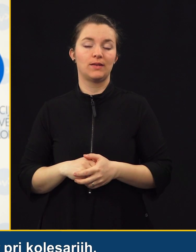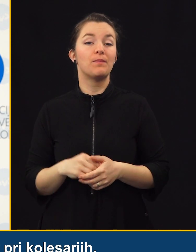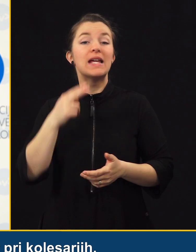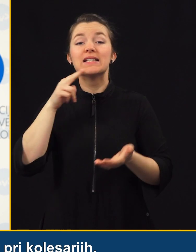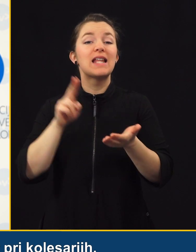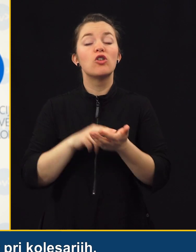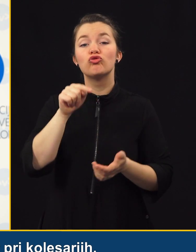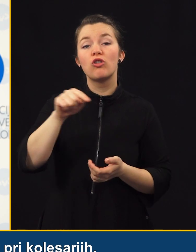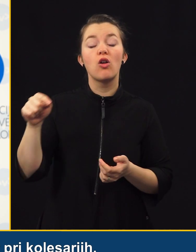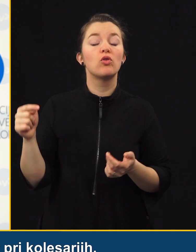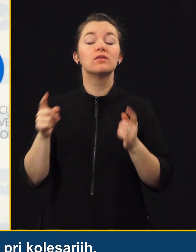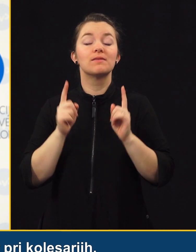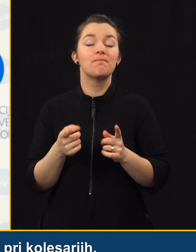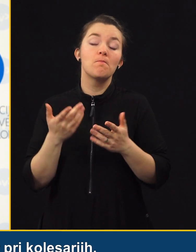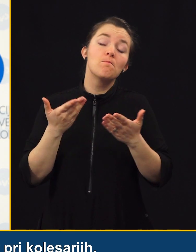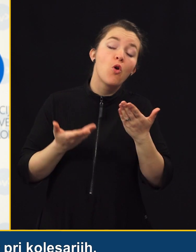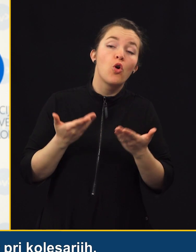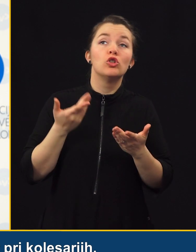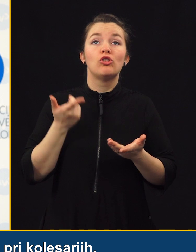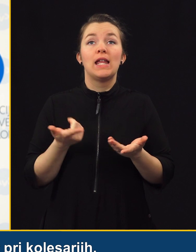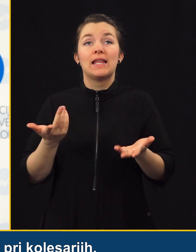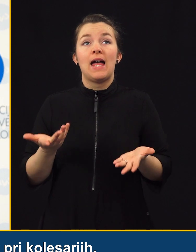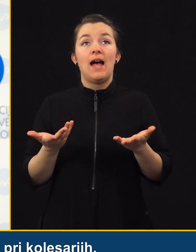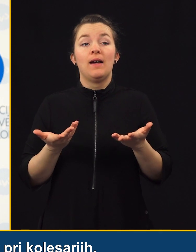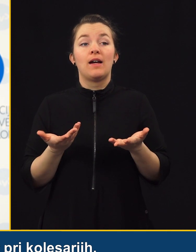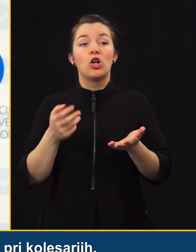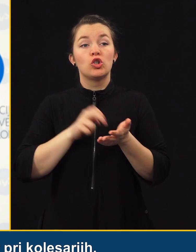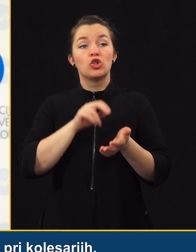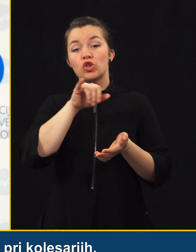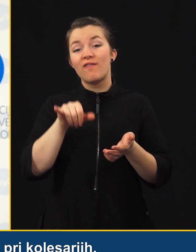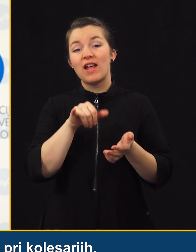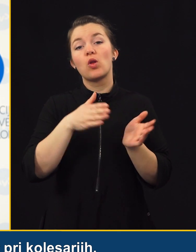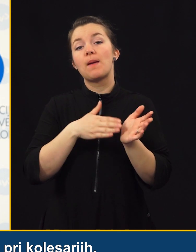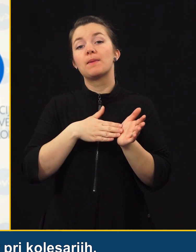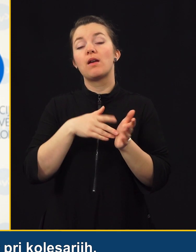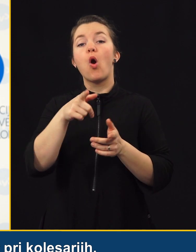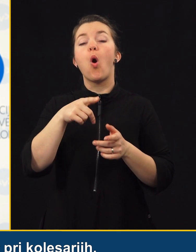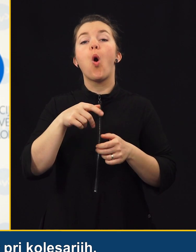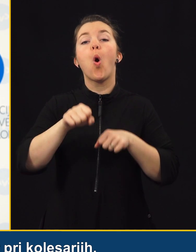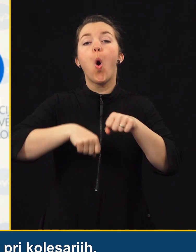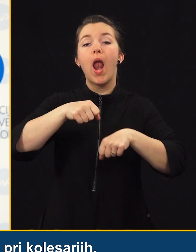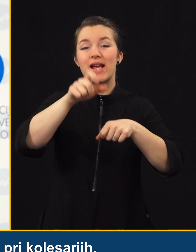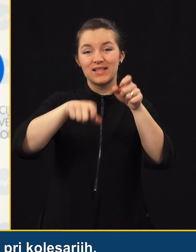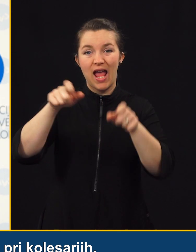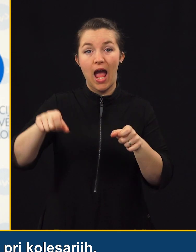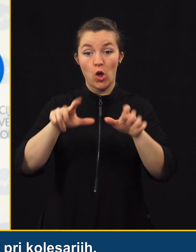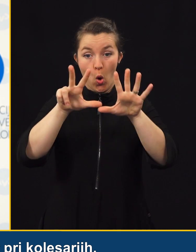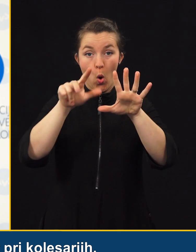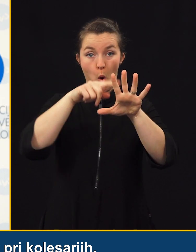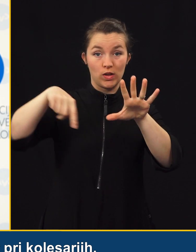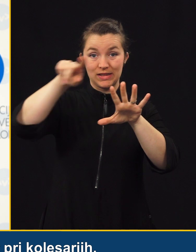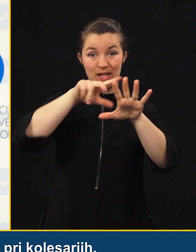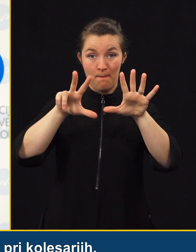Značilnost pri teh je mogoče, da še vedno pri kolesarjih, da je od osmih